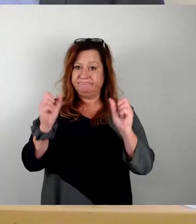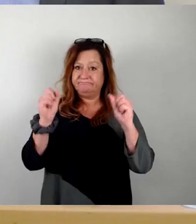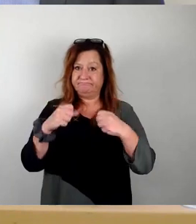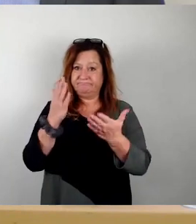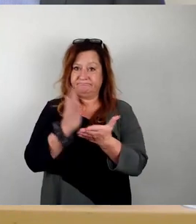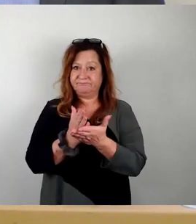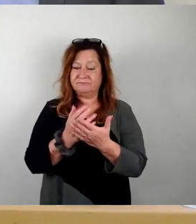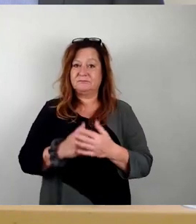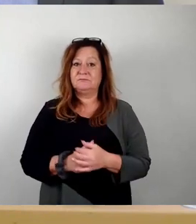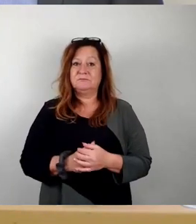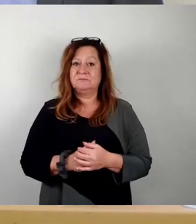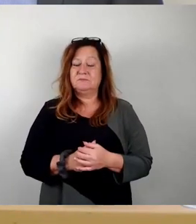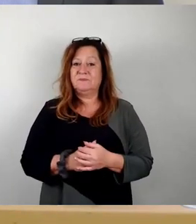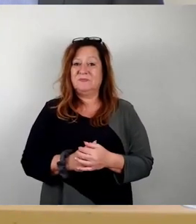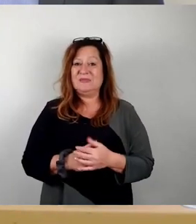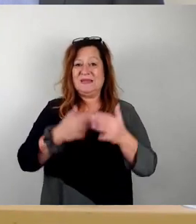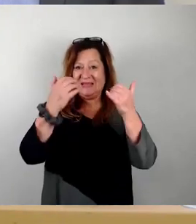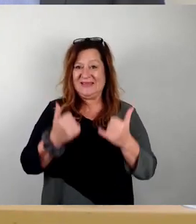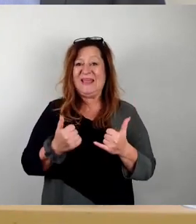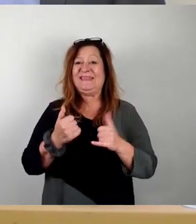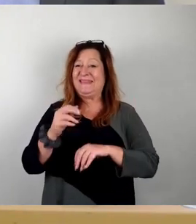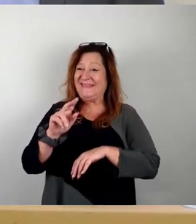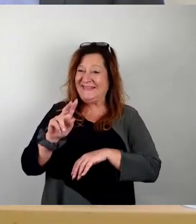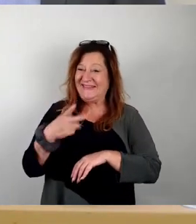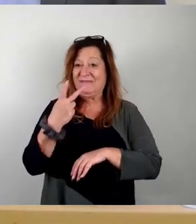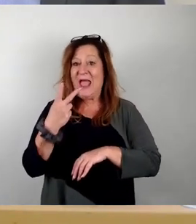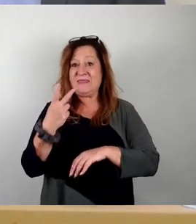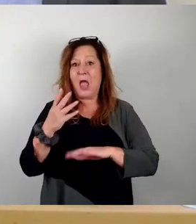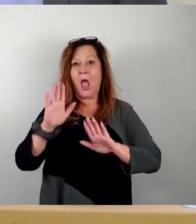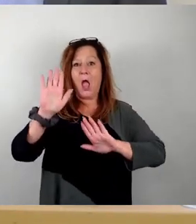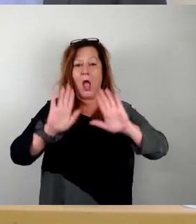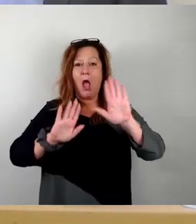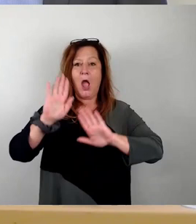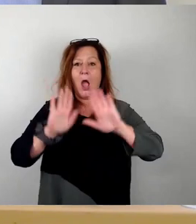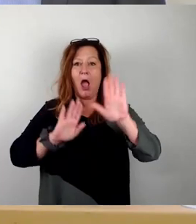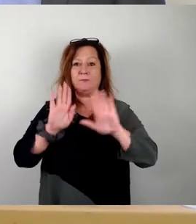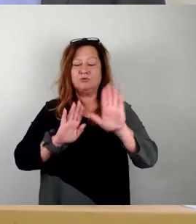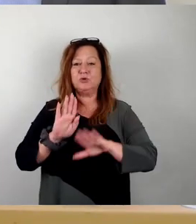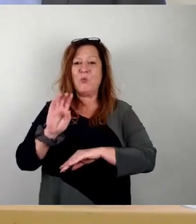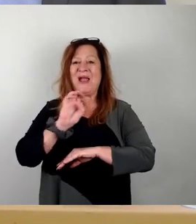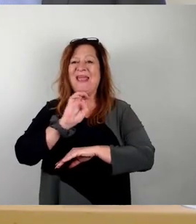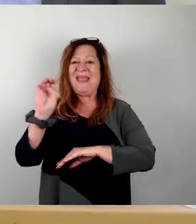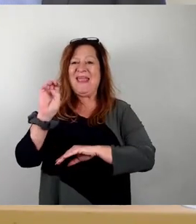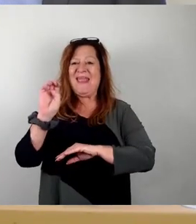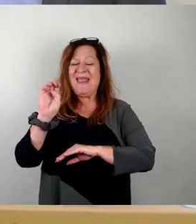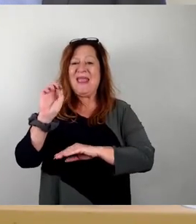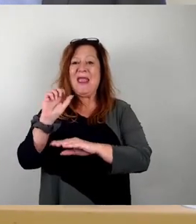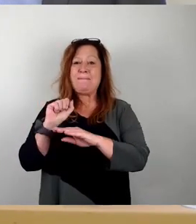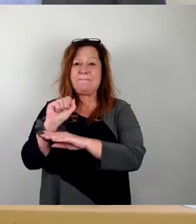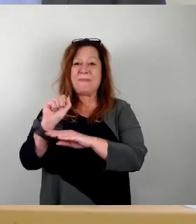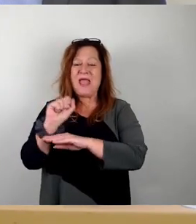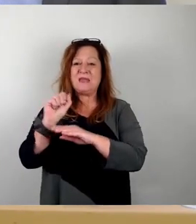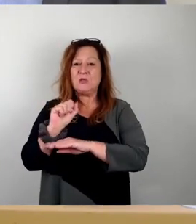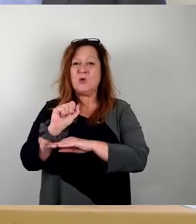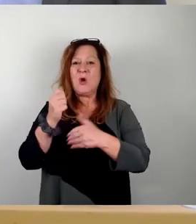das bringt uns dann zur zweiten Abstimmung zur E-Petition. Da gab es noch mal einen Änderungsantrag